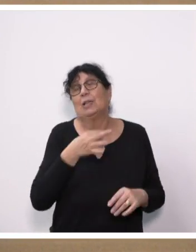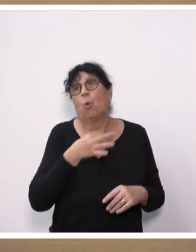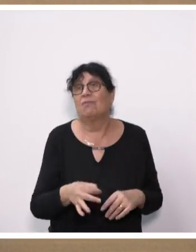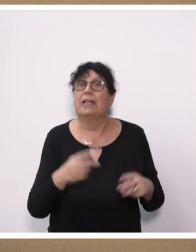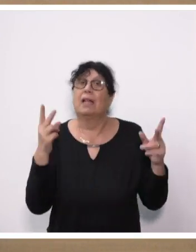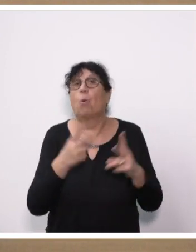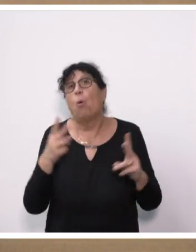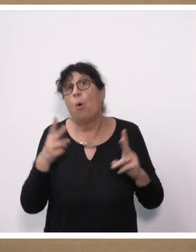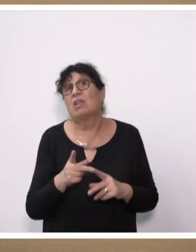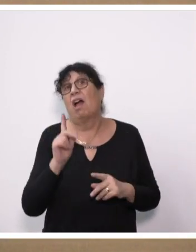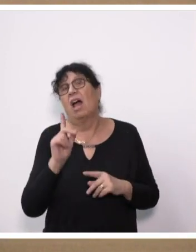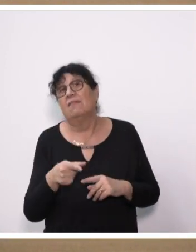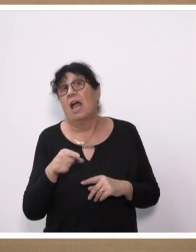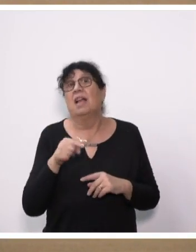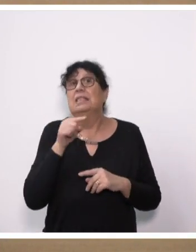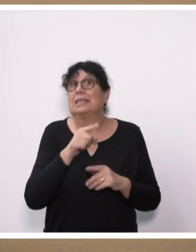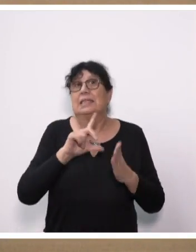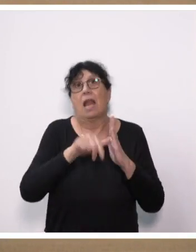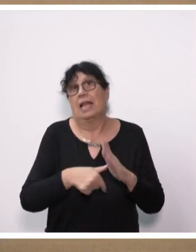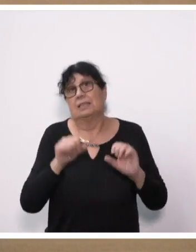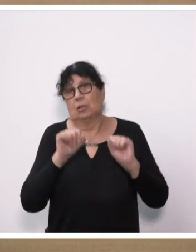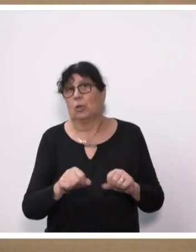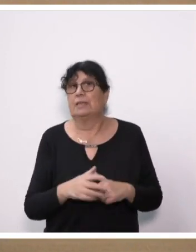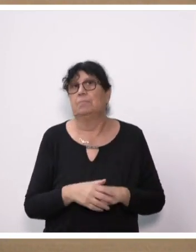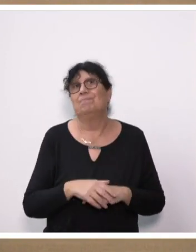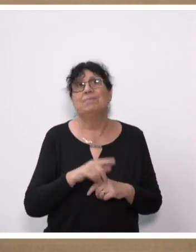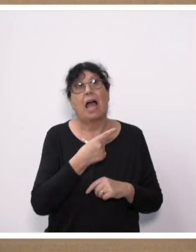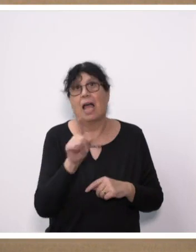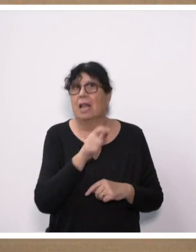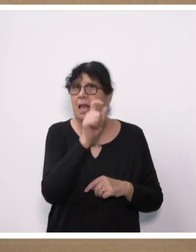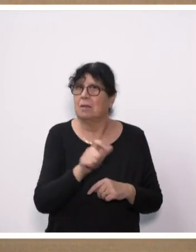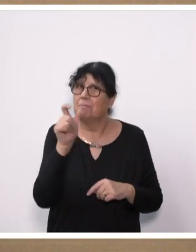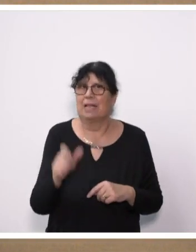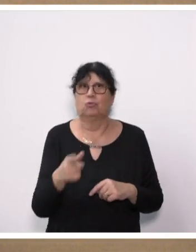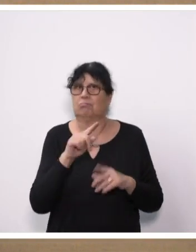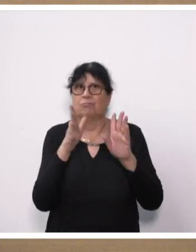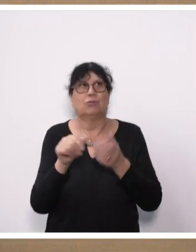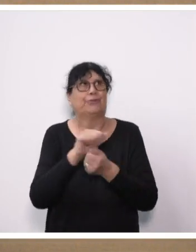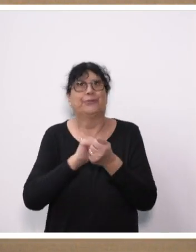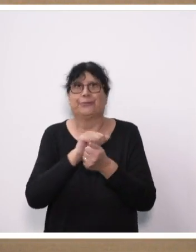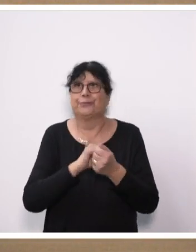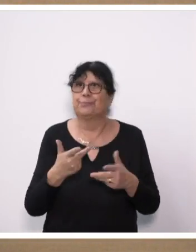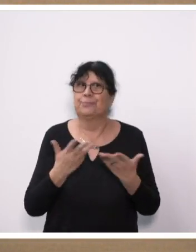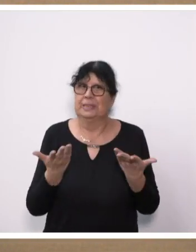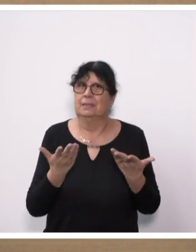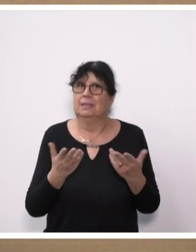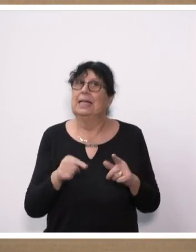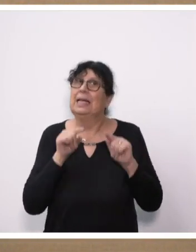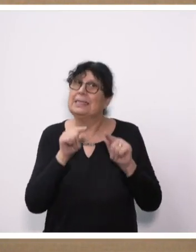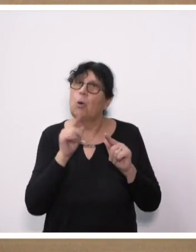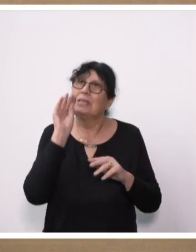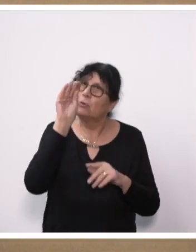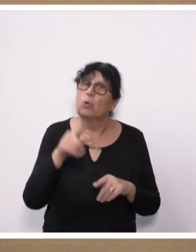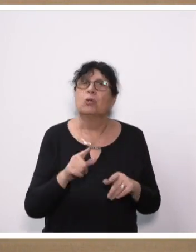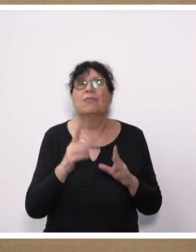sei es, weil sie es nicht, weil sie sich nicht leisten konnten. All diese Menschen standen vor den Trümmern ihrer Existenz. Dies darf so in Zukunft